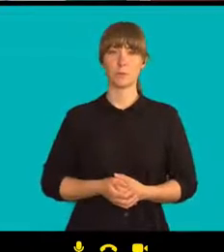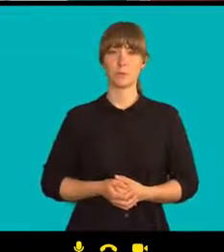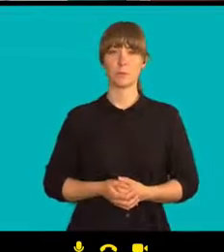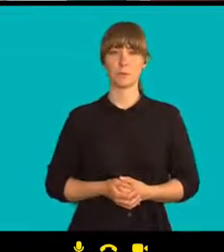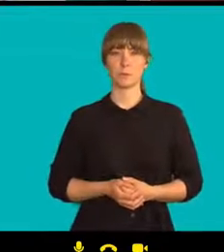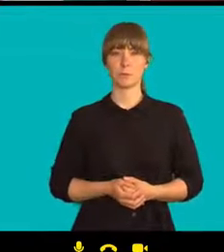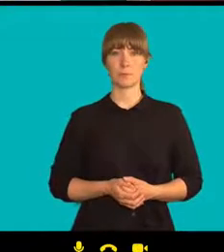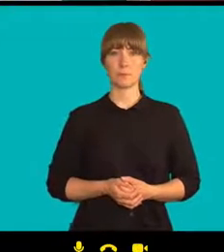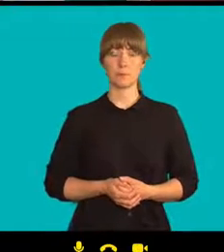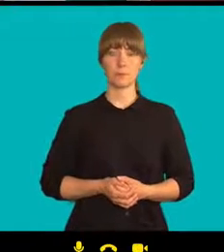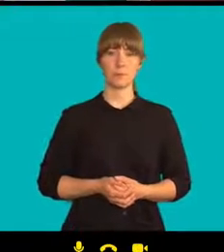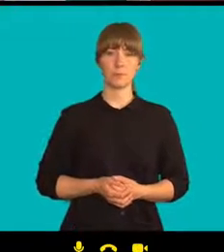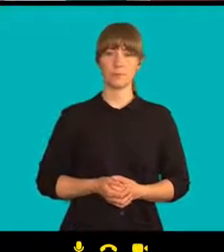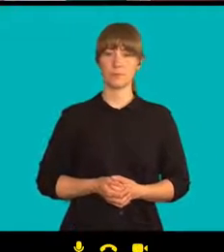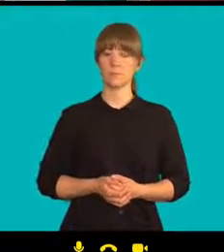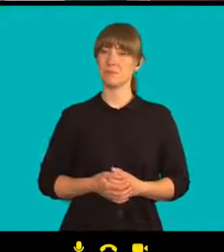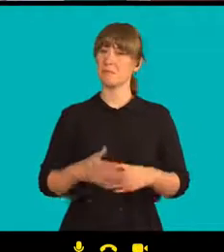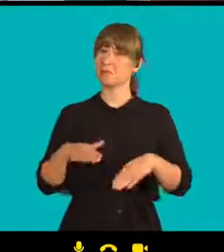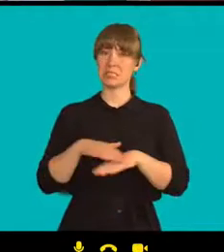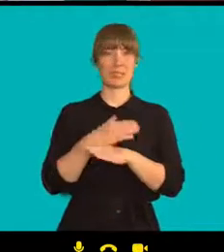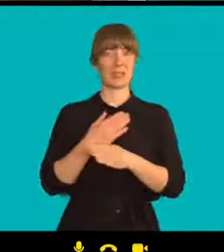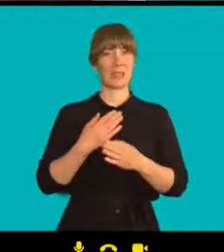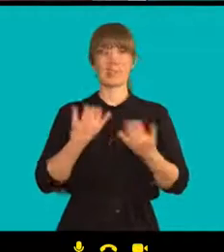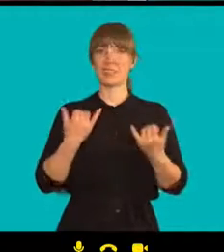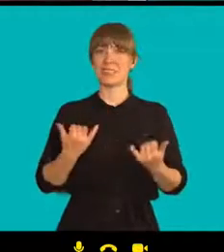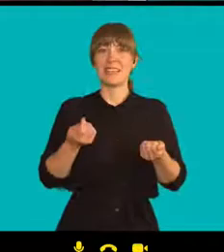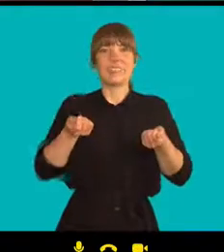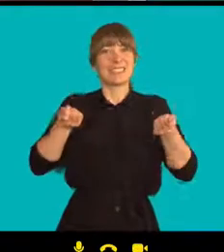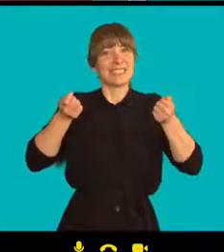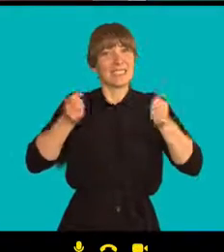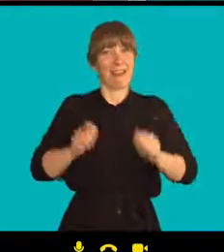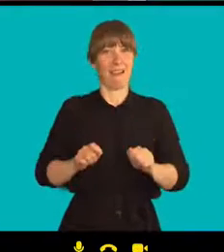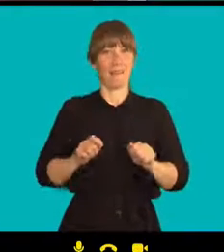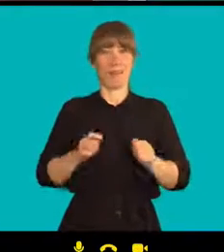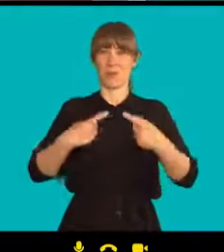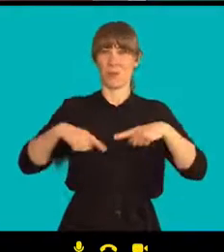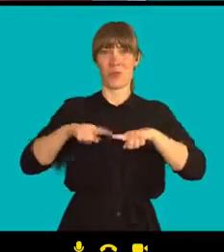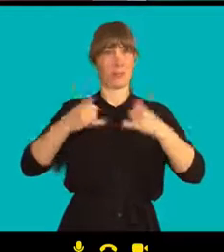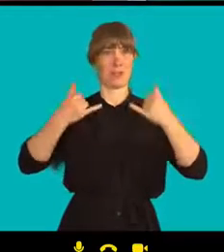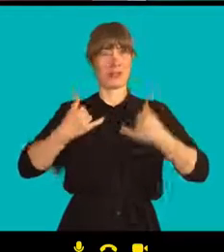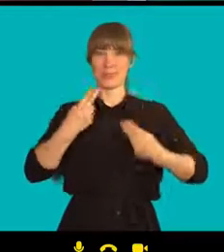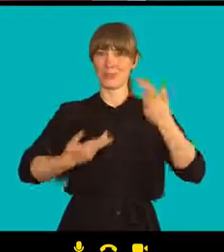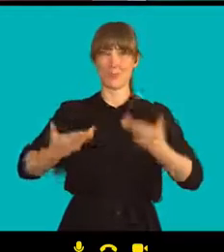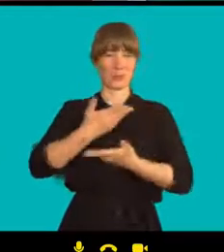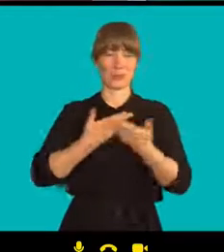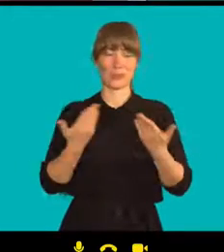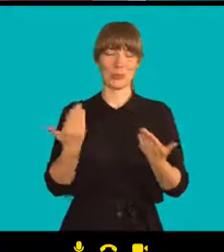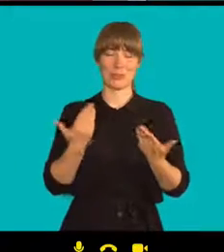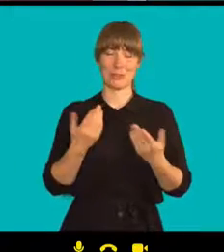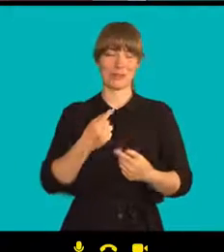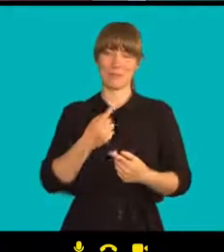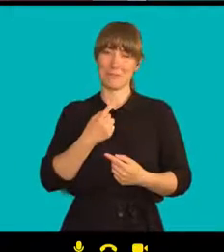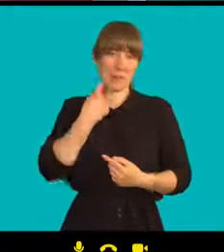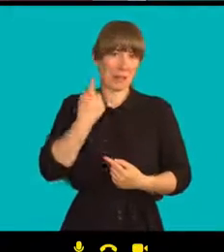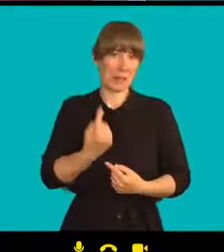Myslím, že je asi lepší závěr debaty bychom nevymysleli, nikdo z nás, takže vám všem moc děkuji, že jste